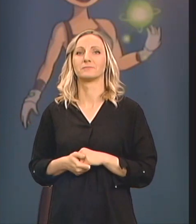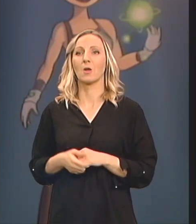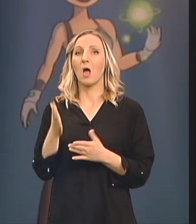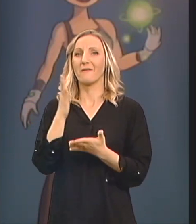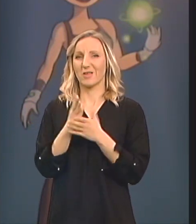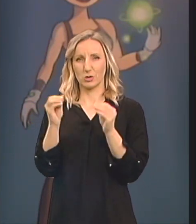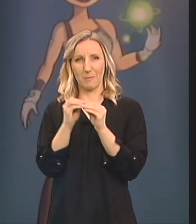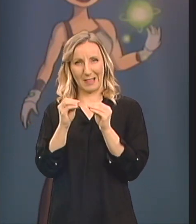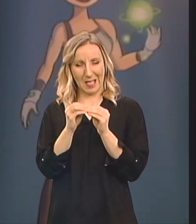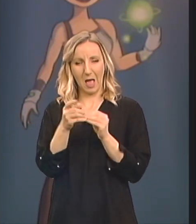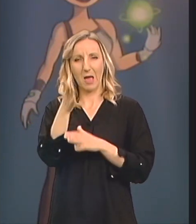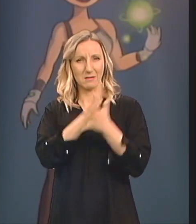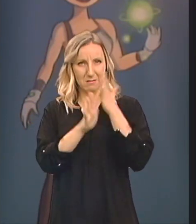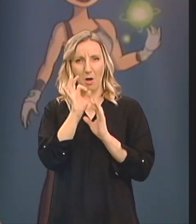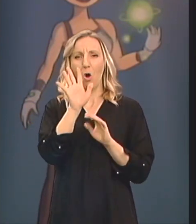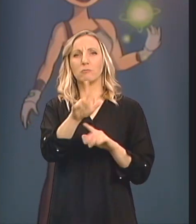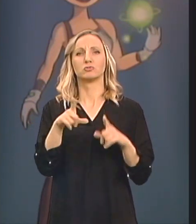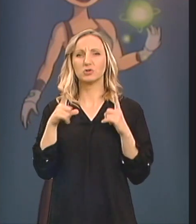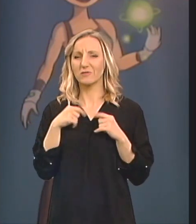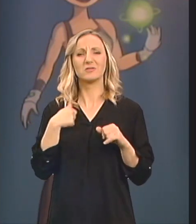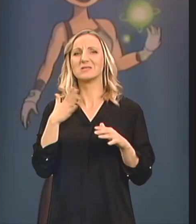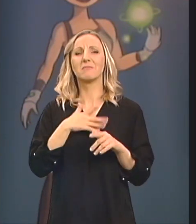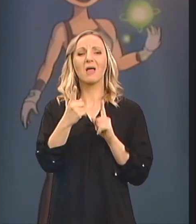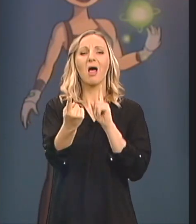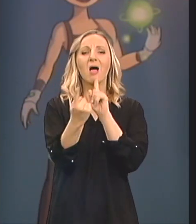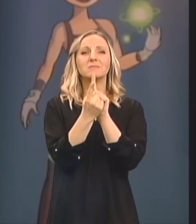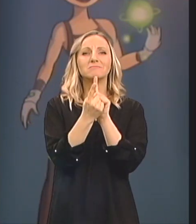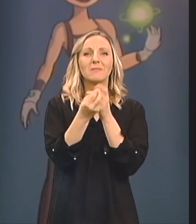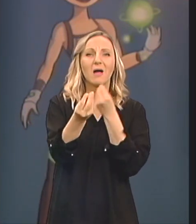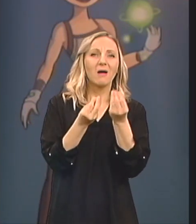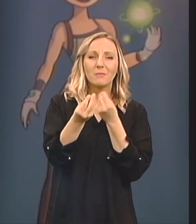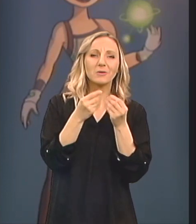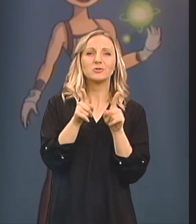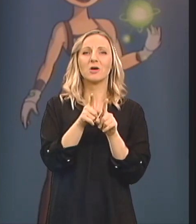sagovorniku Priči o njoj Nisam htjela nju da intervjušem u svemu tome